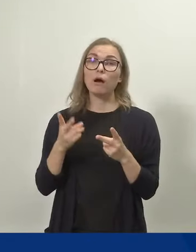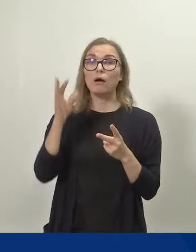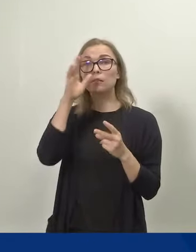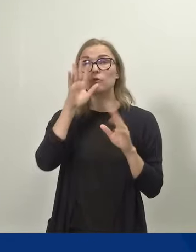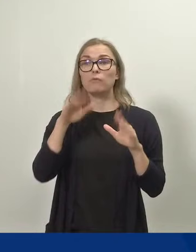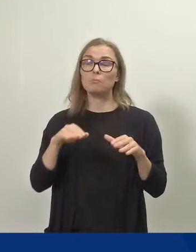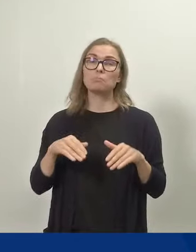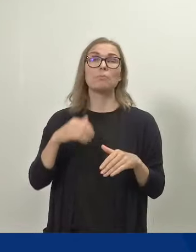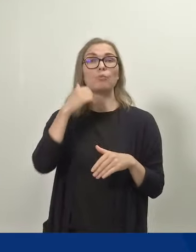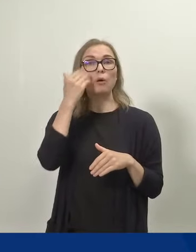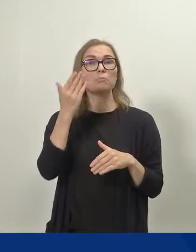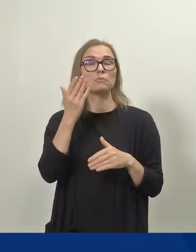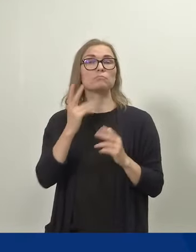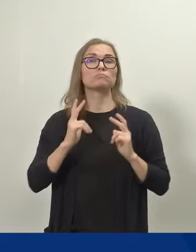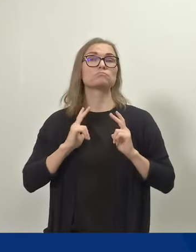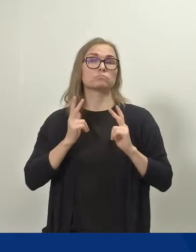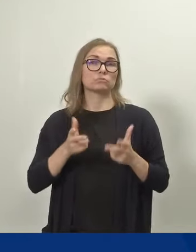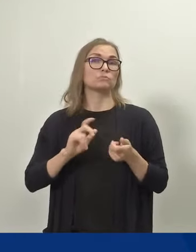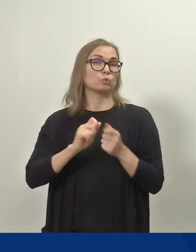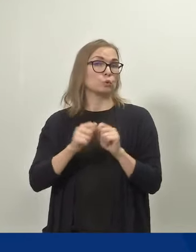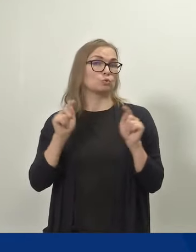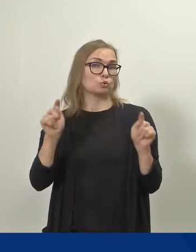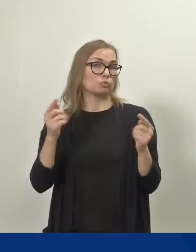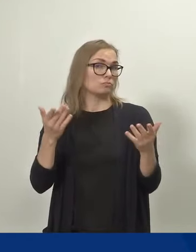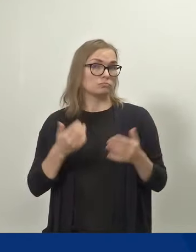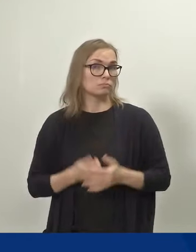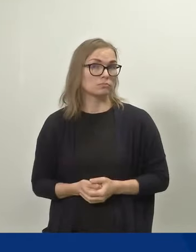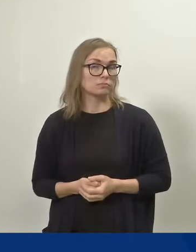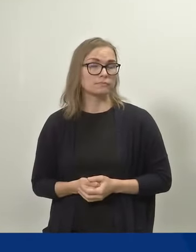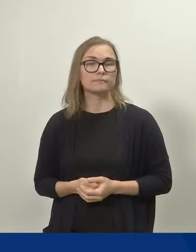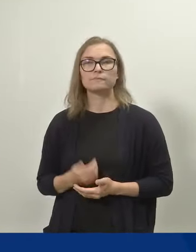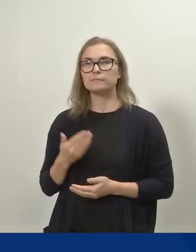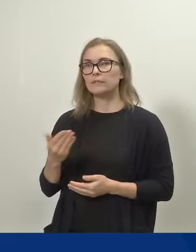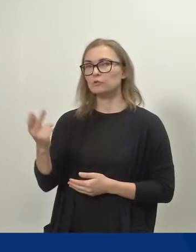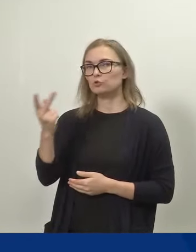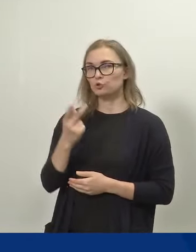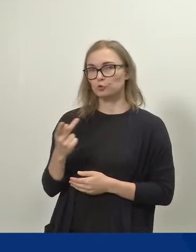ajan myötä ne muuttuu? Kiitos kysymyksestä.